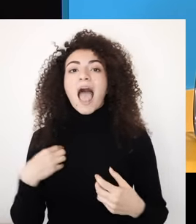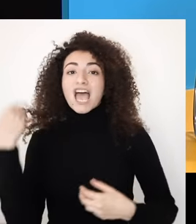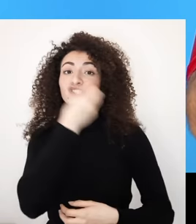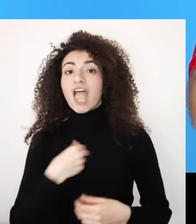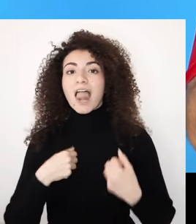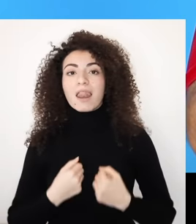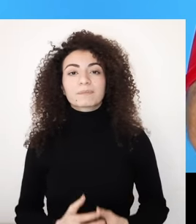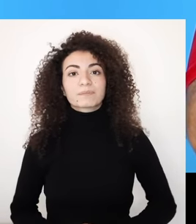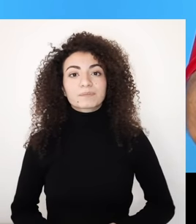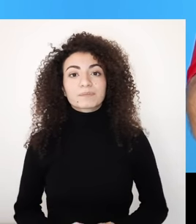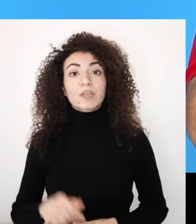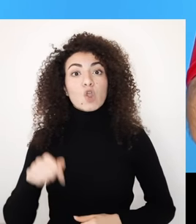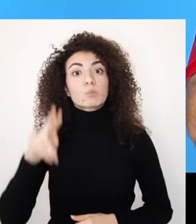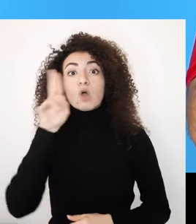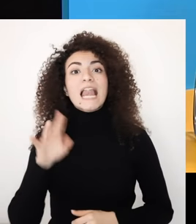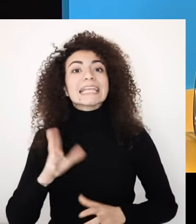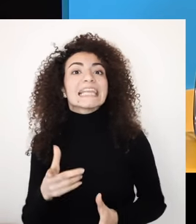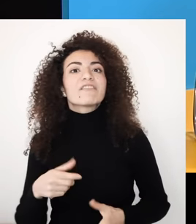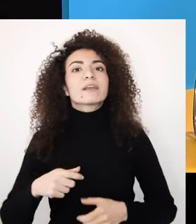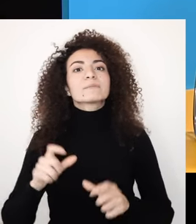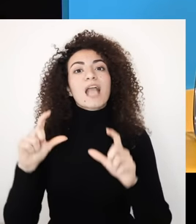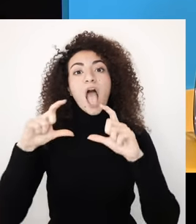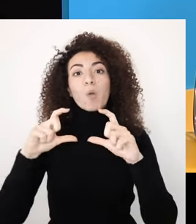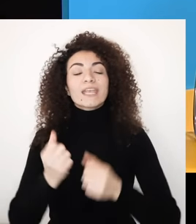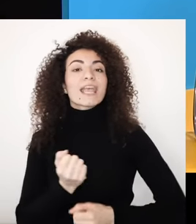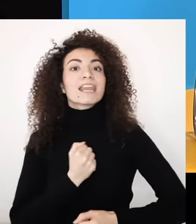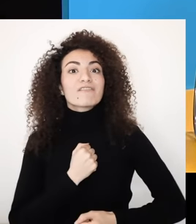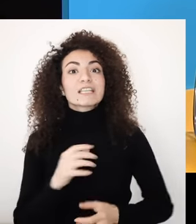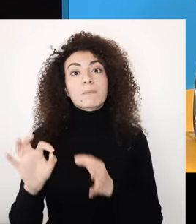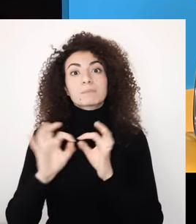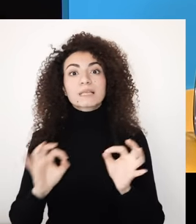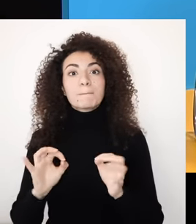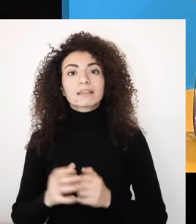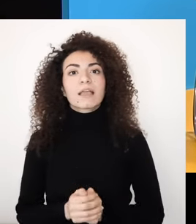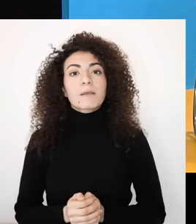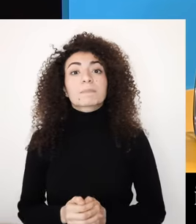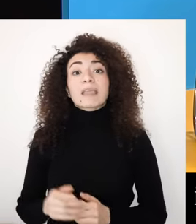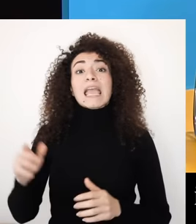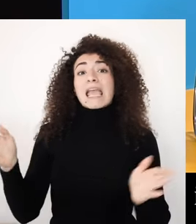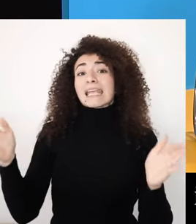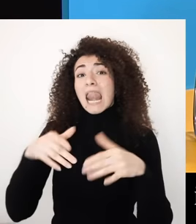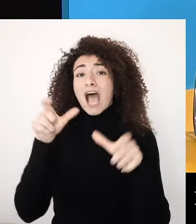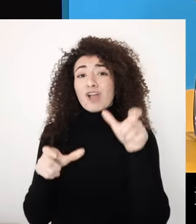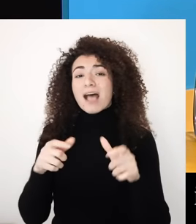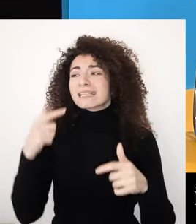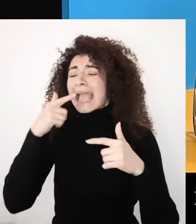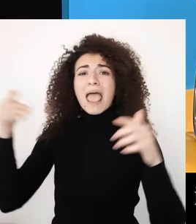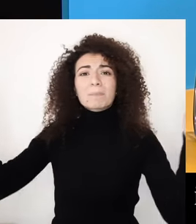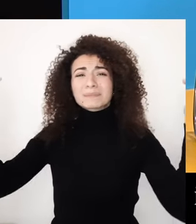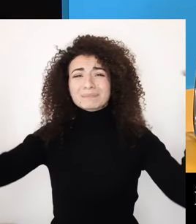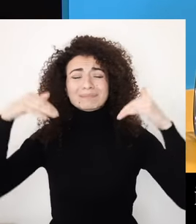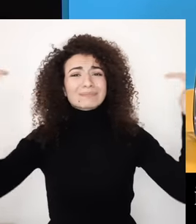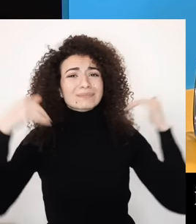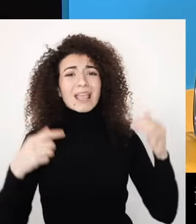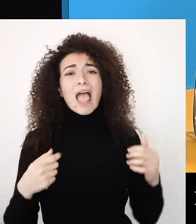العلاقة السؤال الأساسي منطرحه اليوم هو كيف ممكن نكون هوية وصورة ذاتية إيجابية بيظل كل الأحكام المسبقة